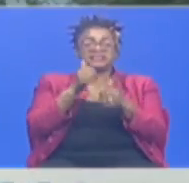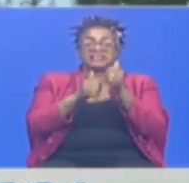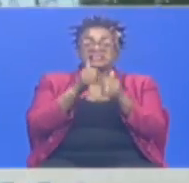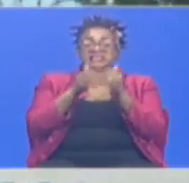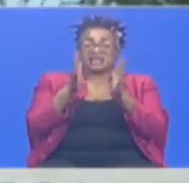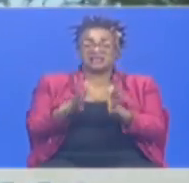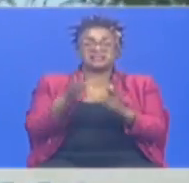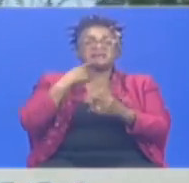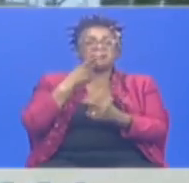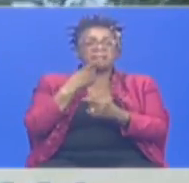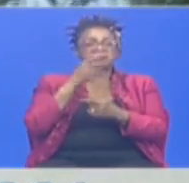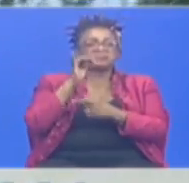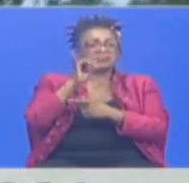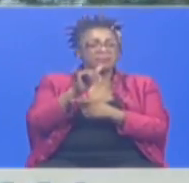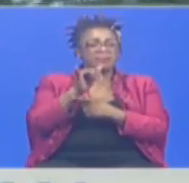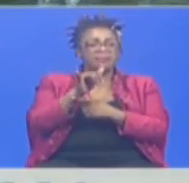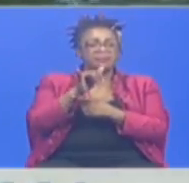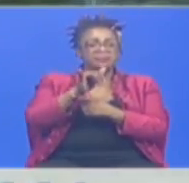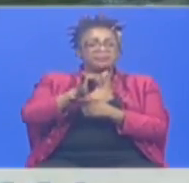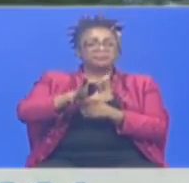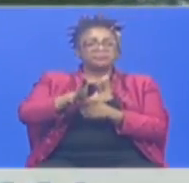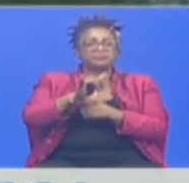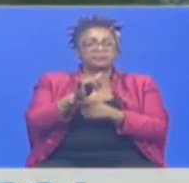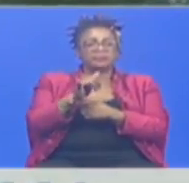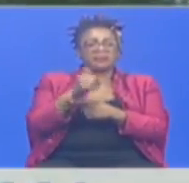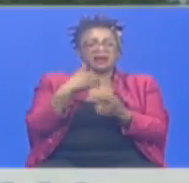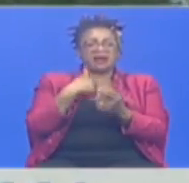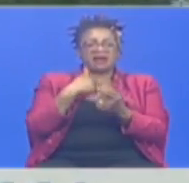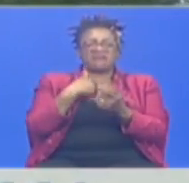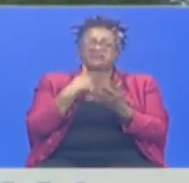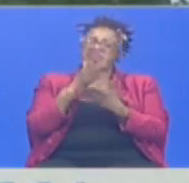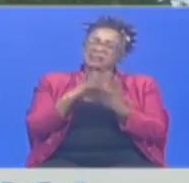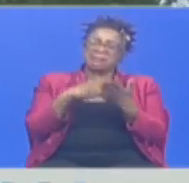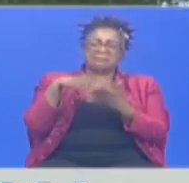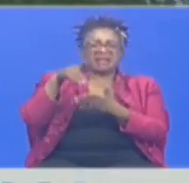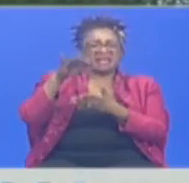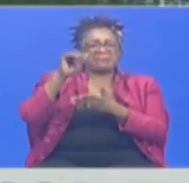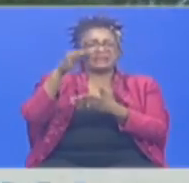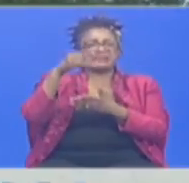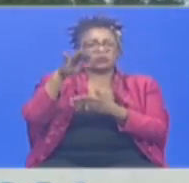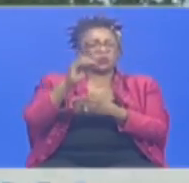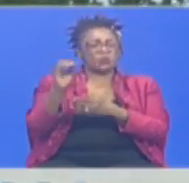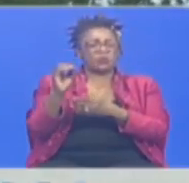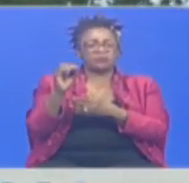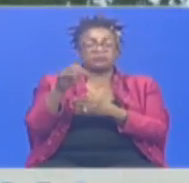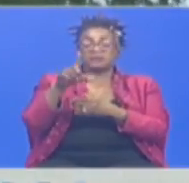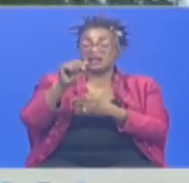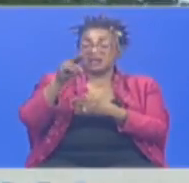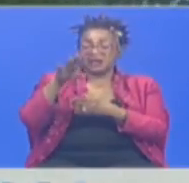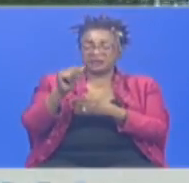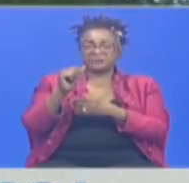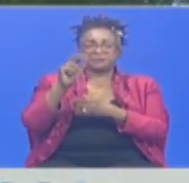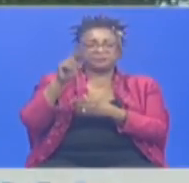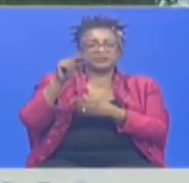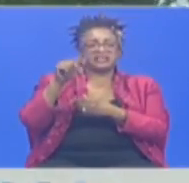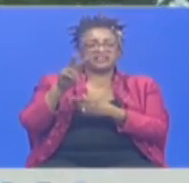waupe watuga hao umetokana na ukosefu wa pigimenti katha. Leila Muhammad NTV